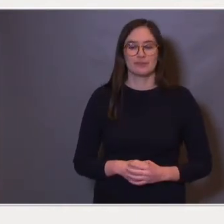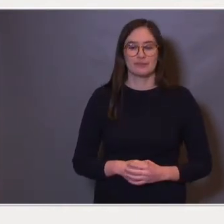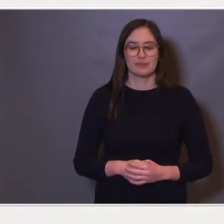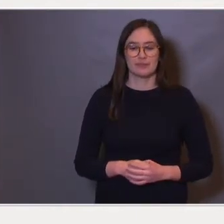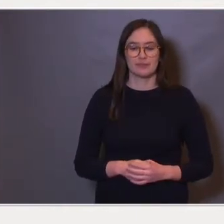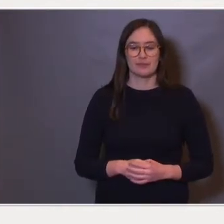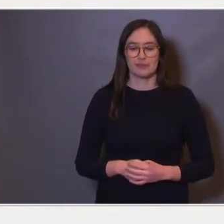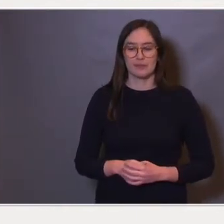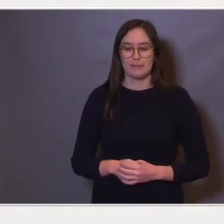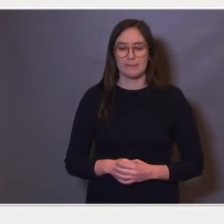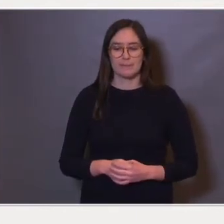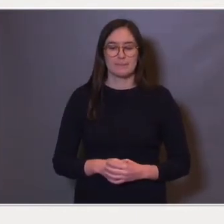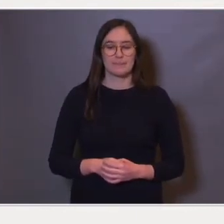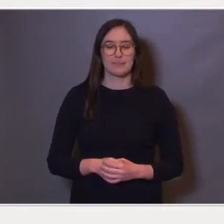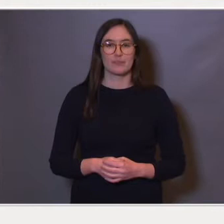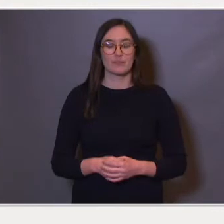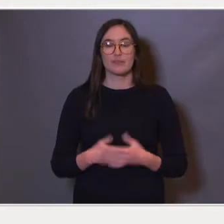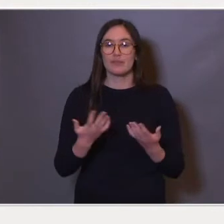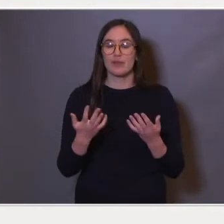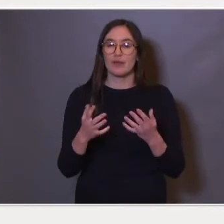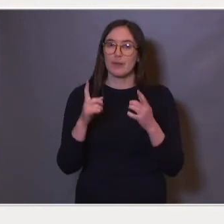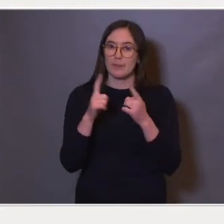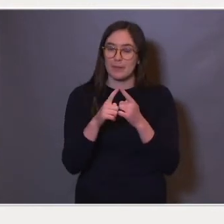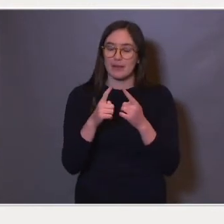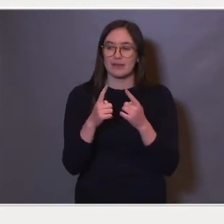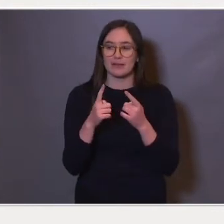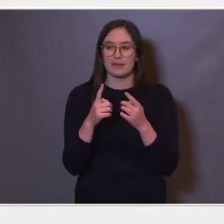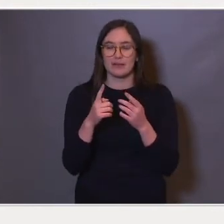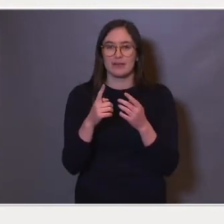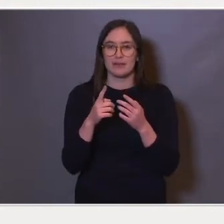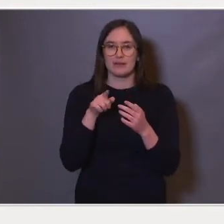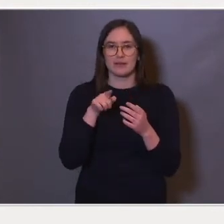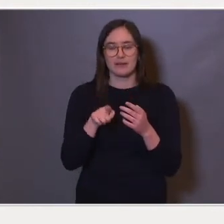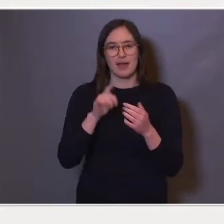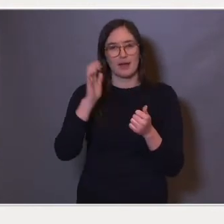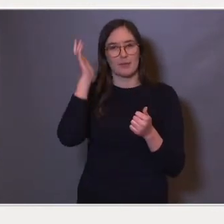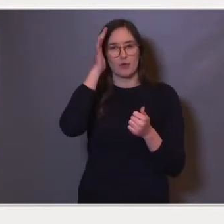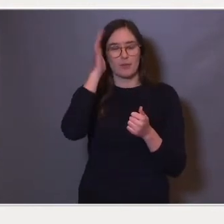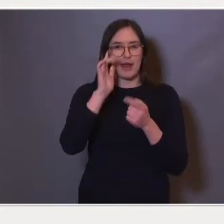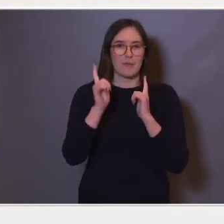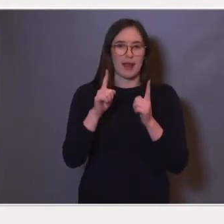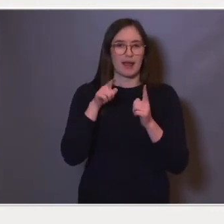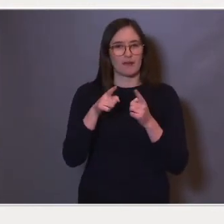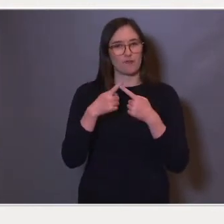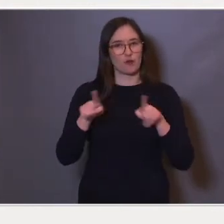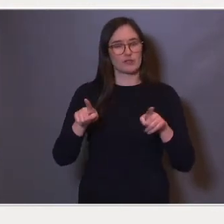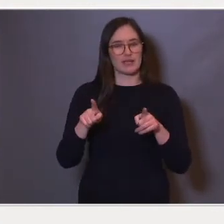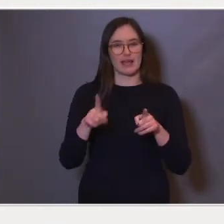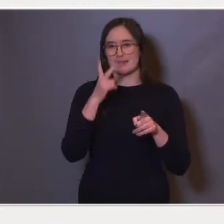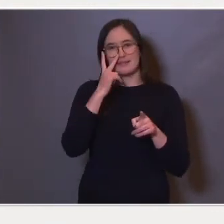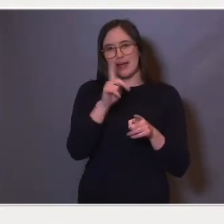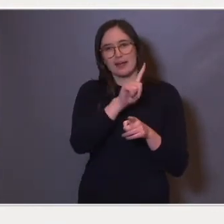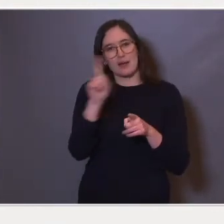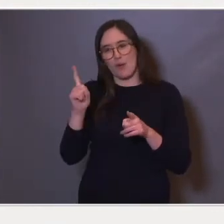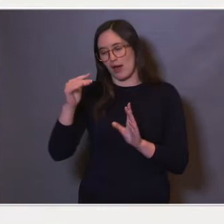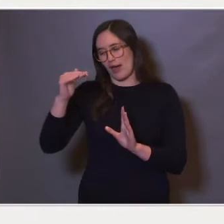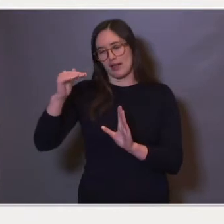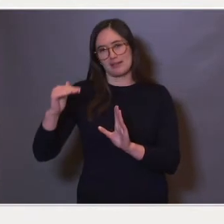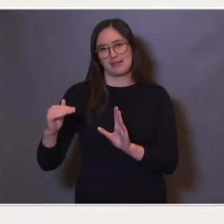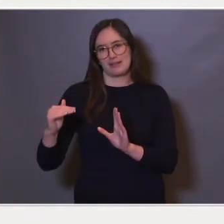Men det er altså ikke et problem eller en forskjell som bare viser seg i den nedre delen av fordelingen.